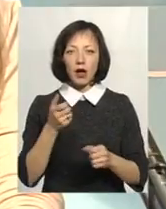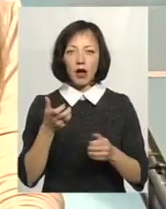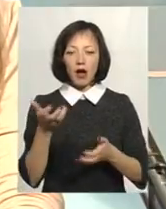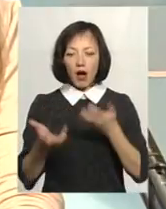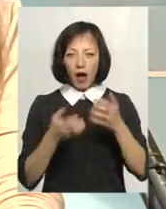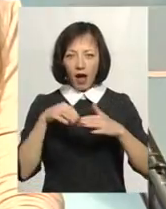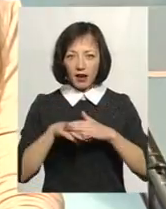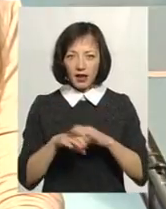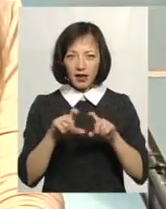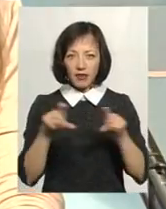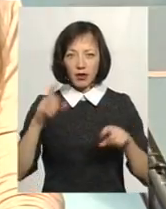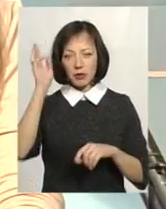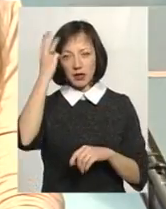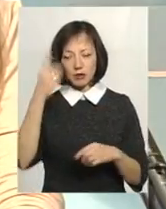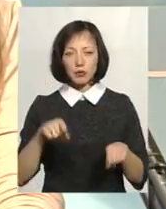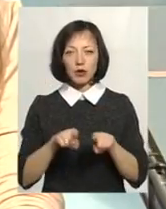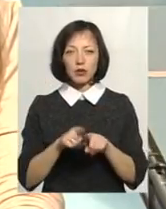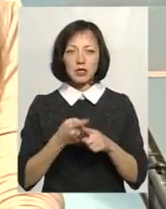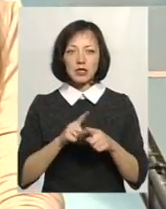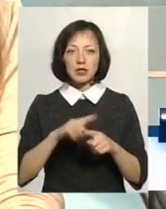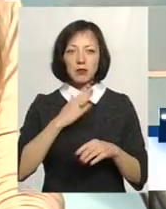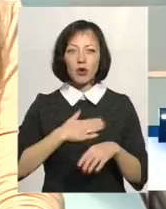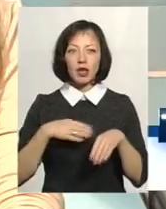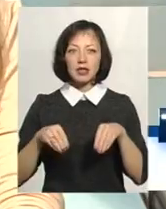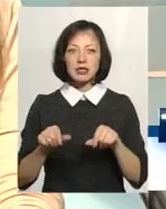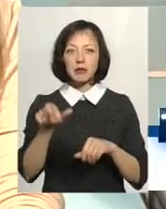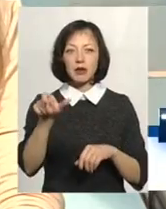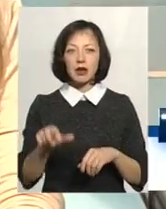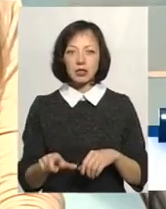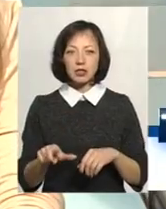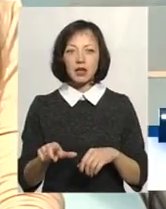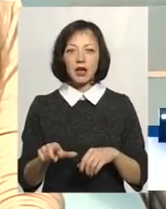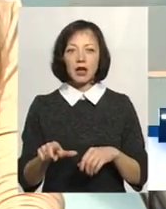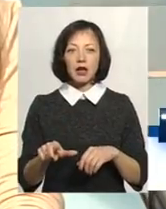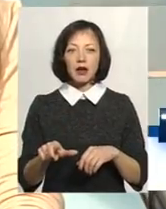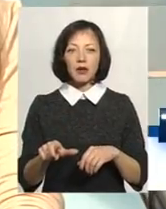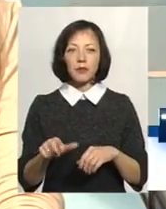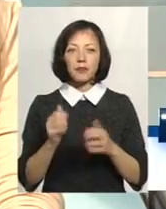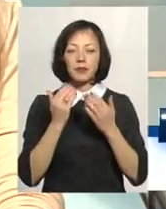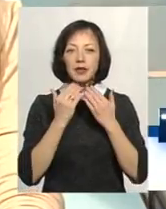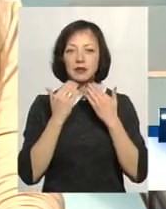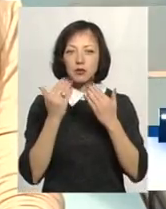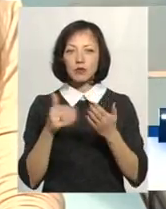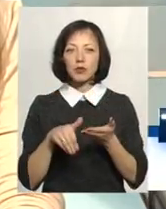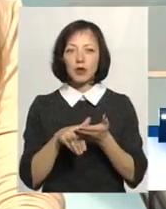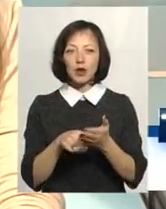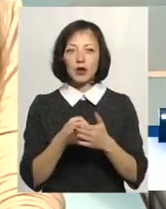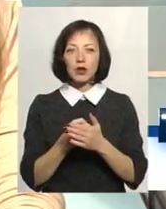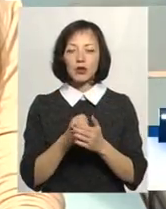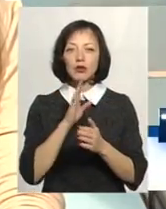Хмельницькому. Також, це моя землячка, тому я звернулася по допомогу до